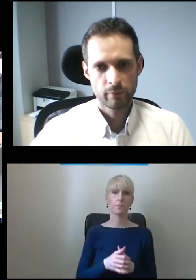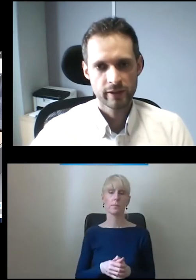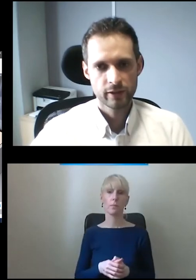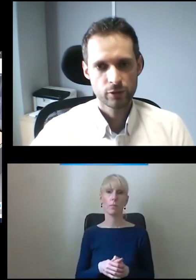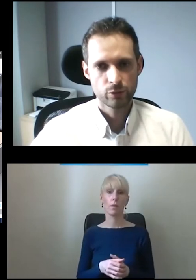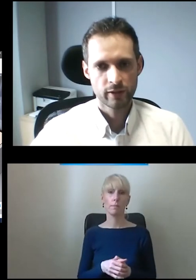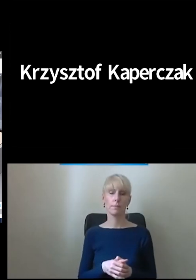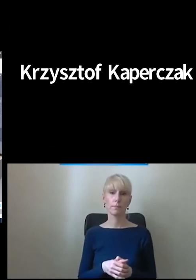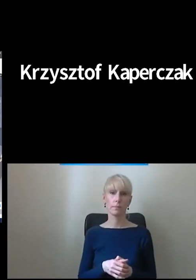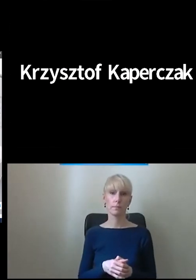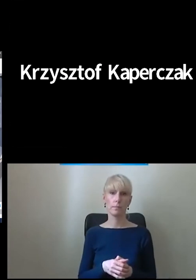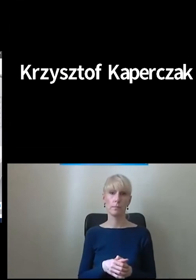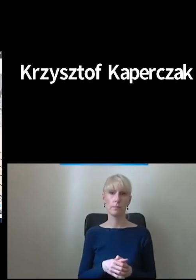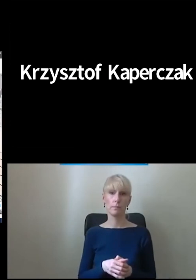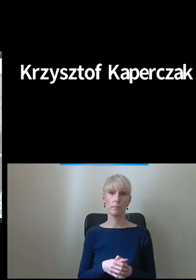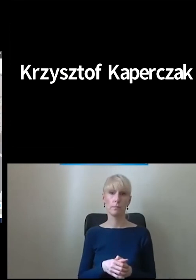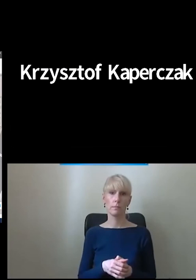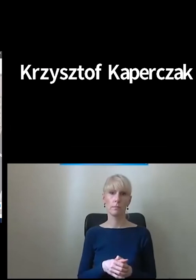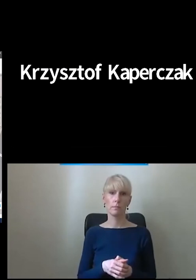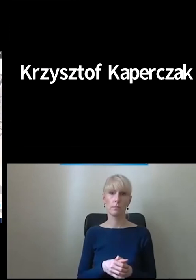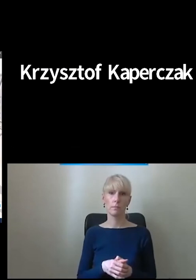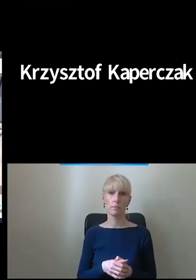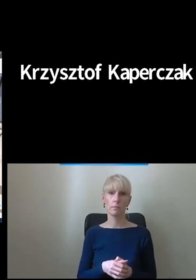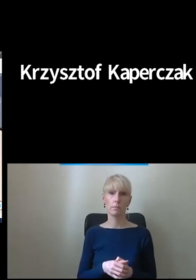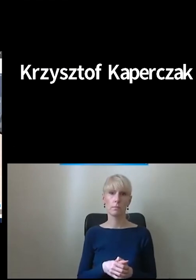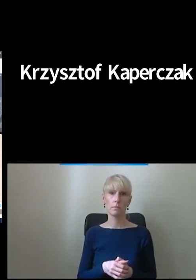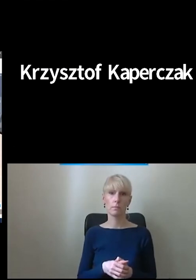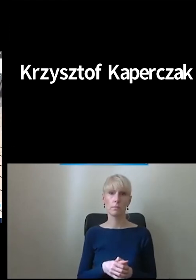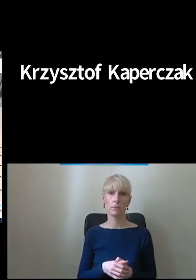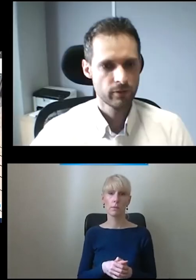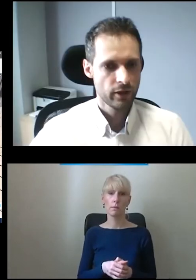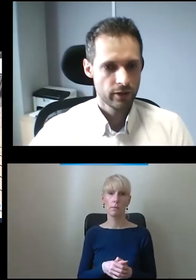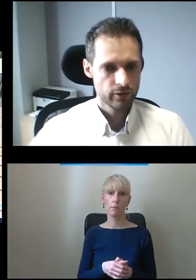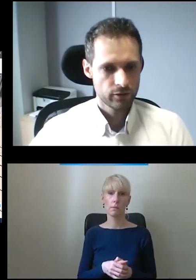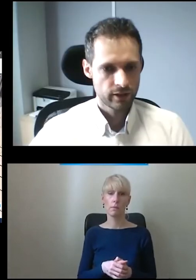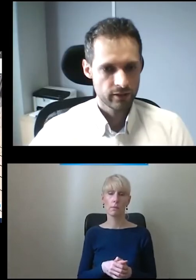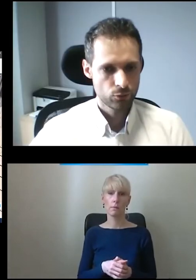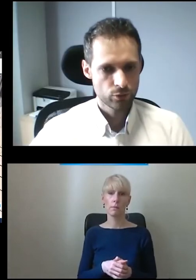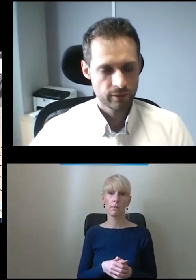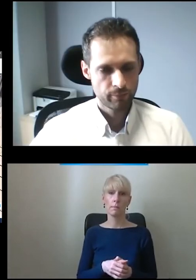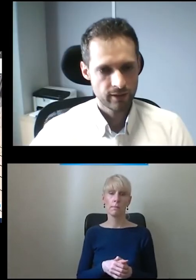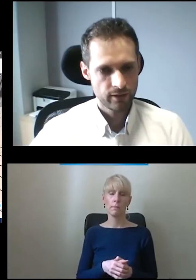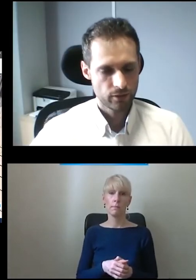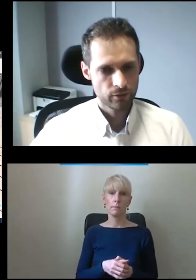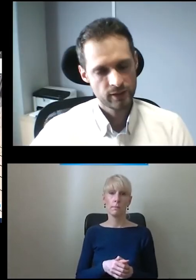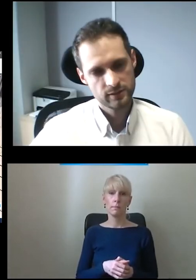Mamy barierki, które, tu mamy np. taką barierkę, może to Państwo widzą. Ten górny papier, on jest,